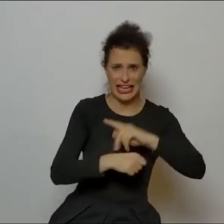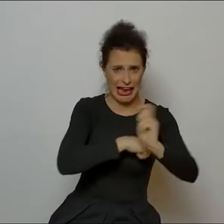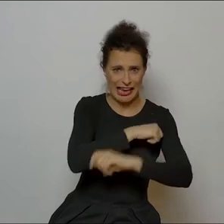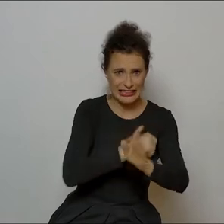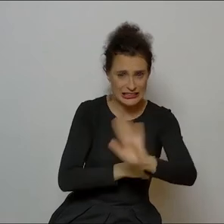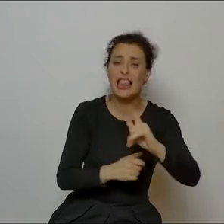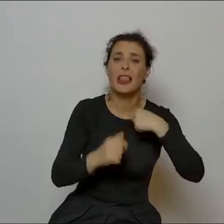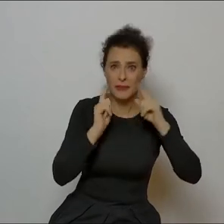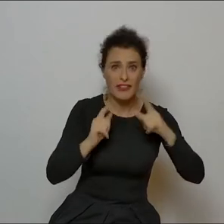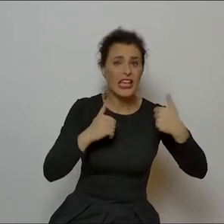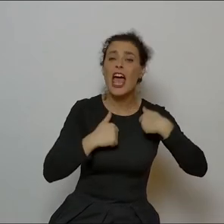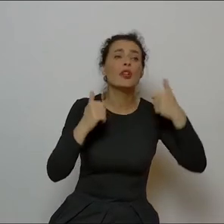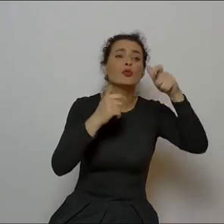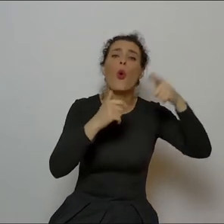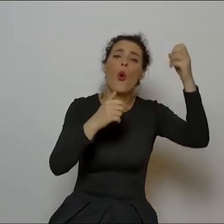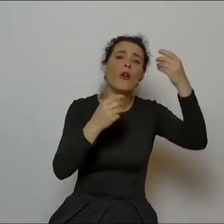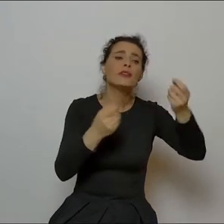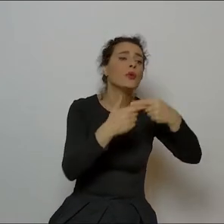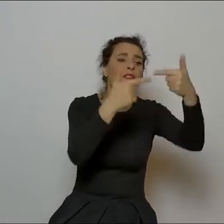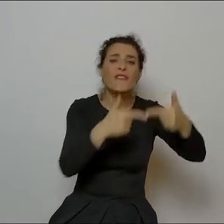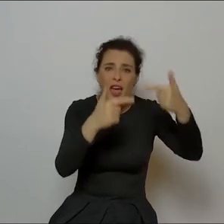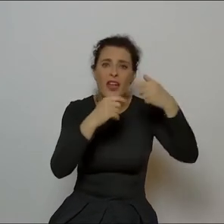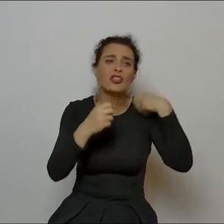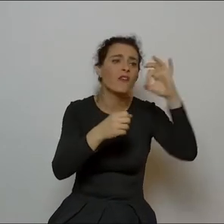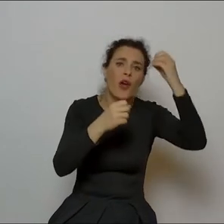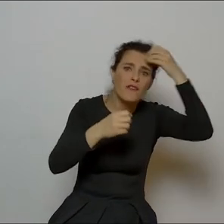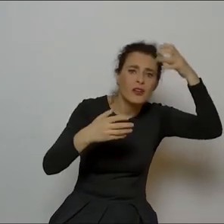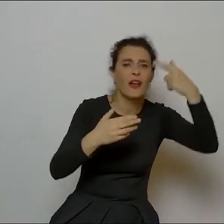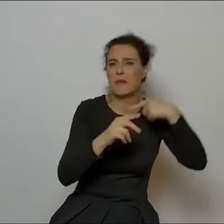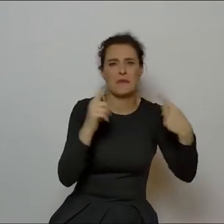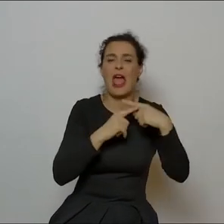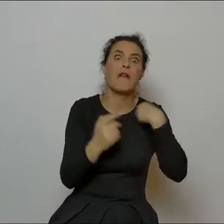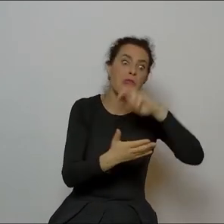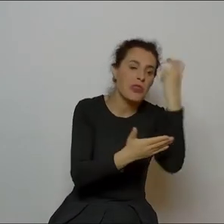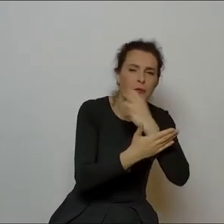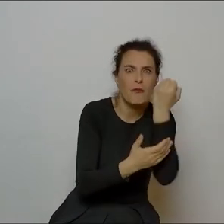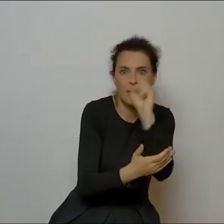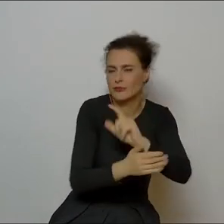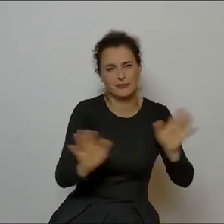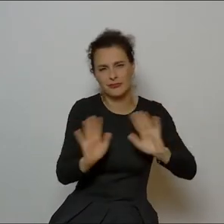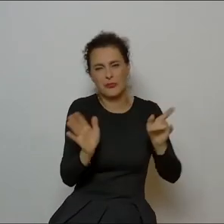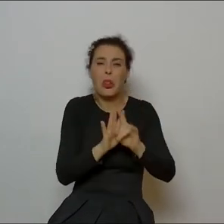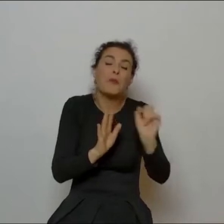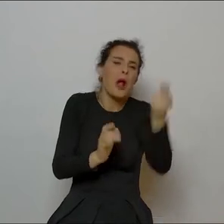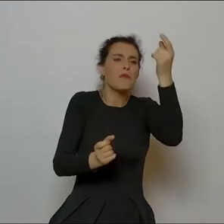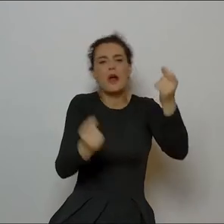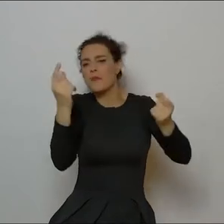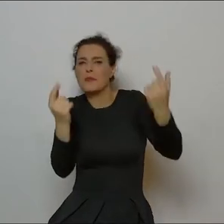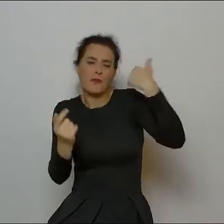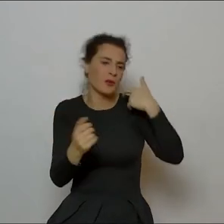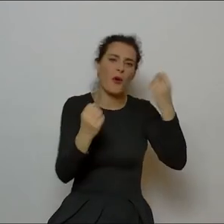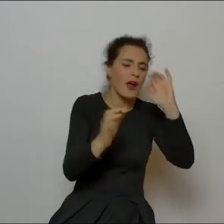twórczością nie interesowałam. Ona mi wpadała gdzieś w ręce. Bardziej chyba jego